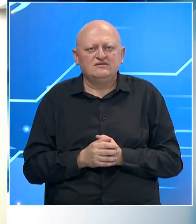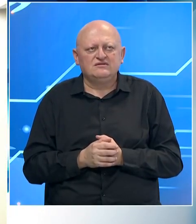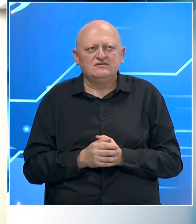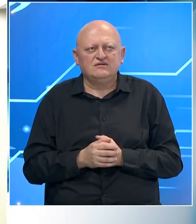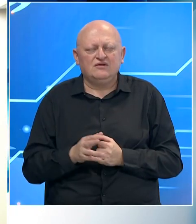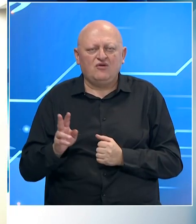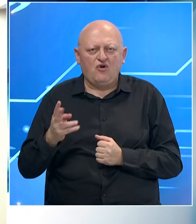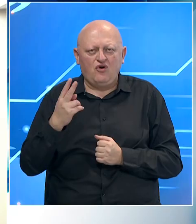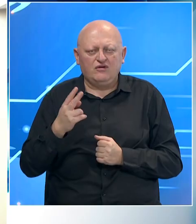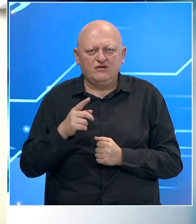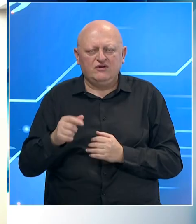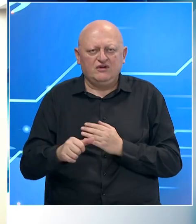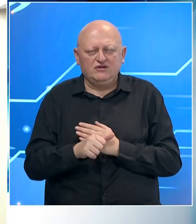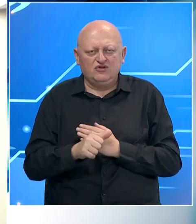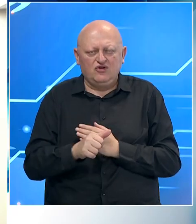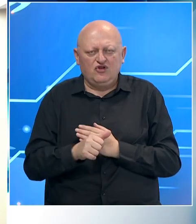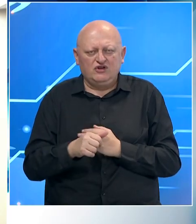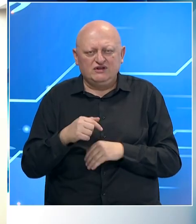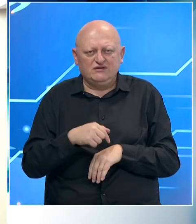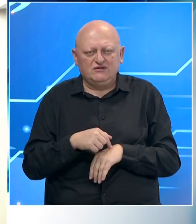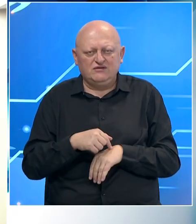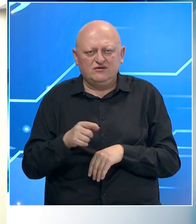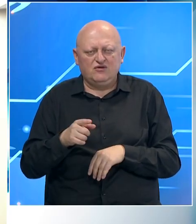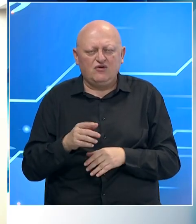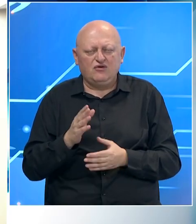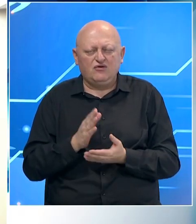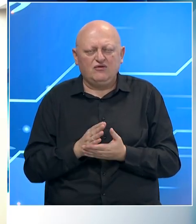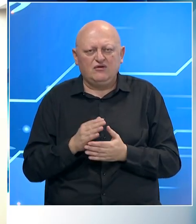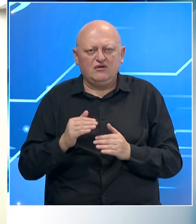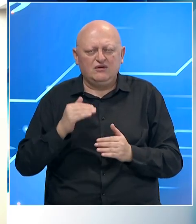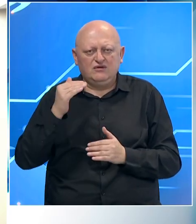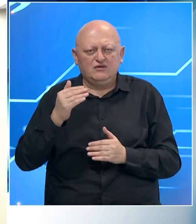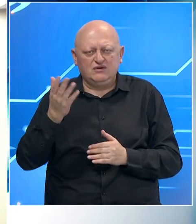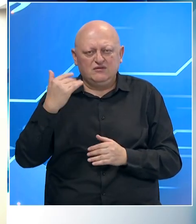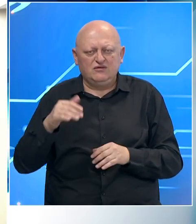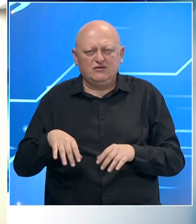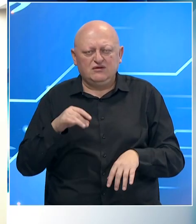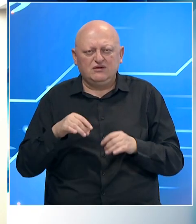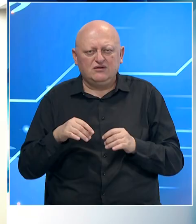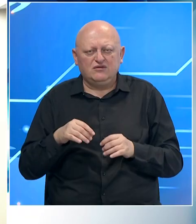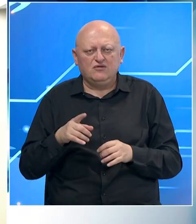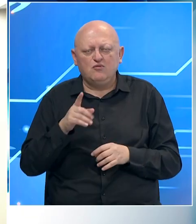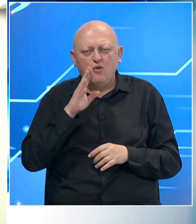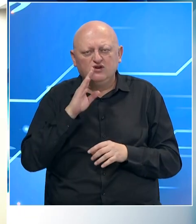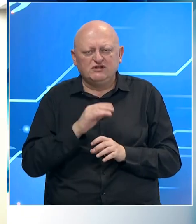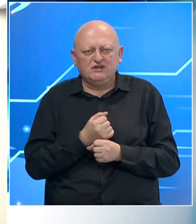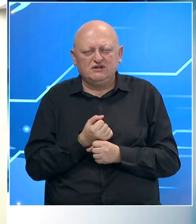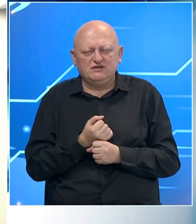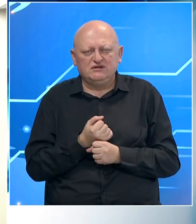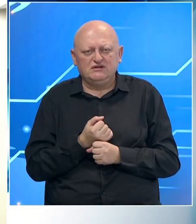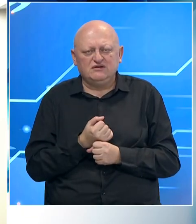Odaziva do 11 sati. On je također u rangu ranih izbora. On u BiH